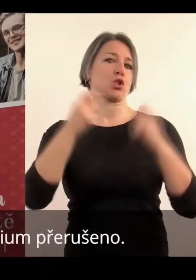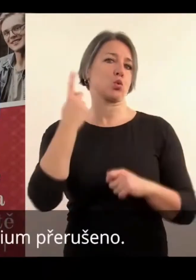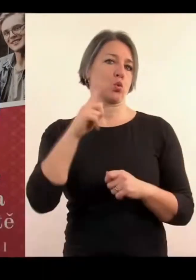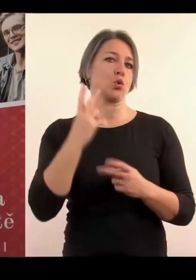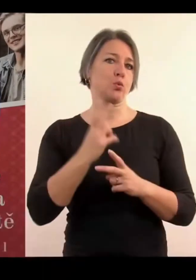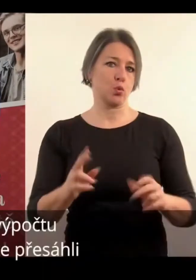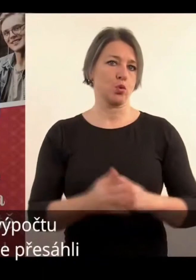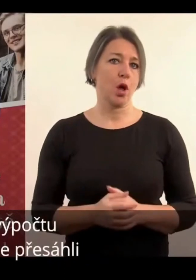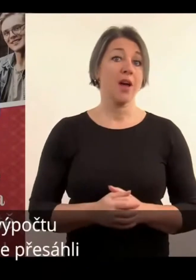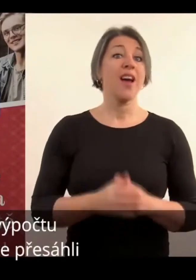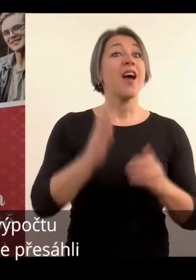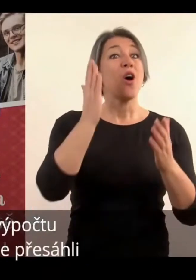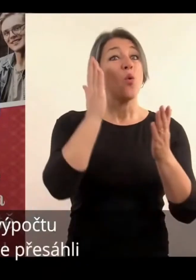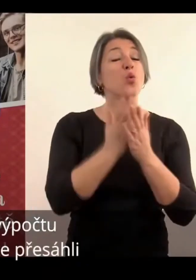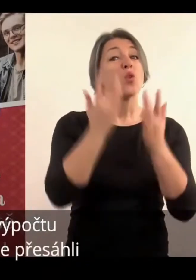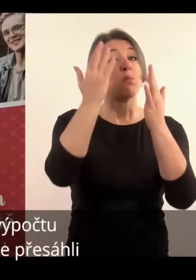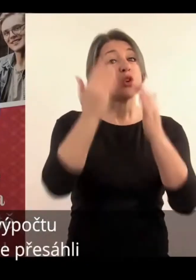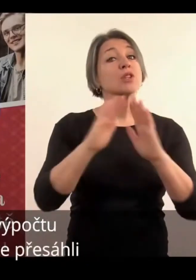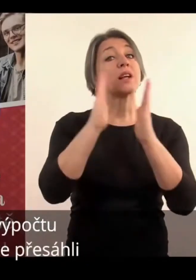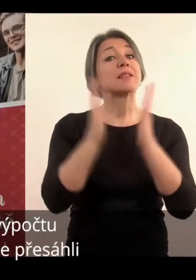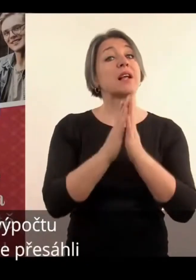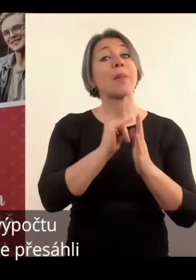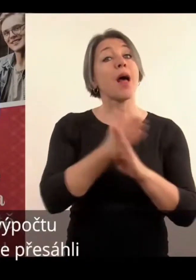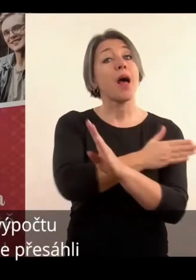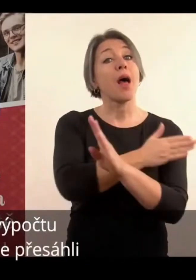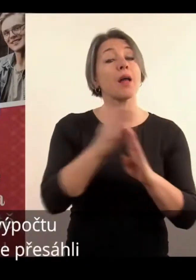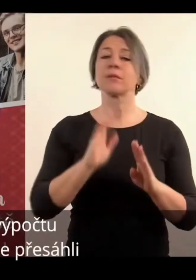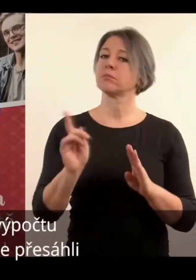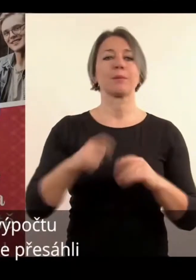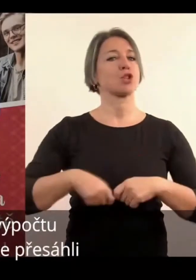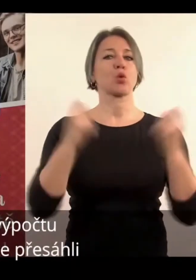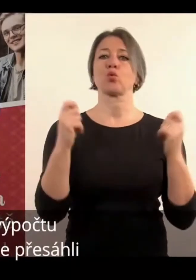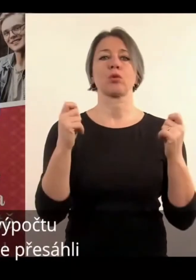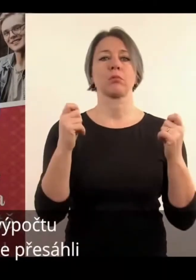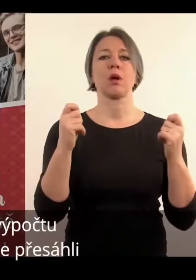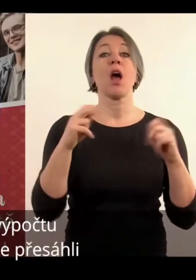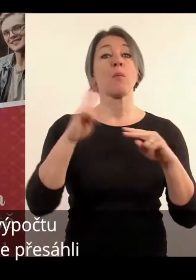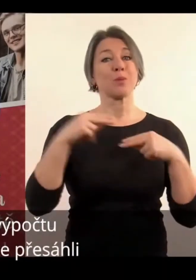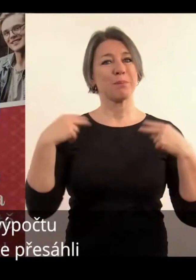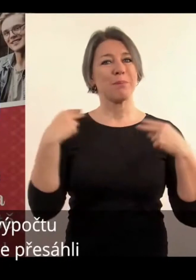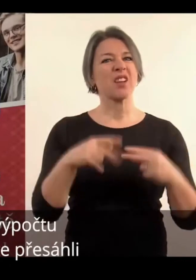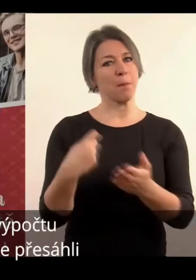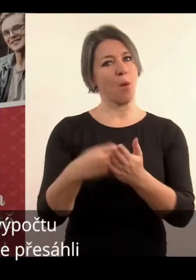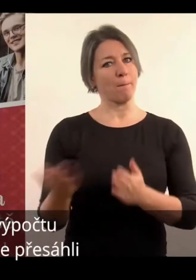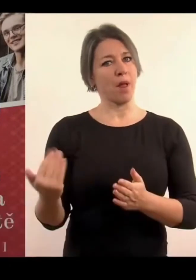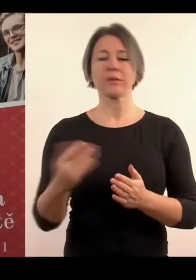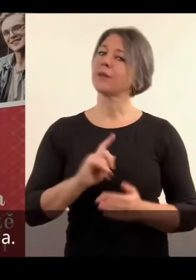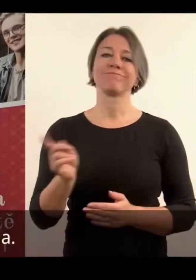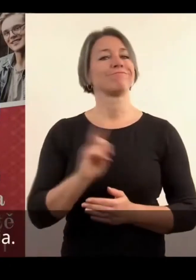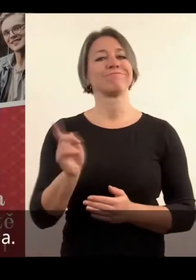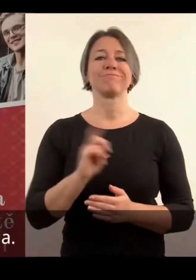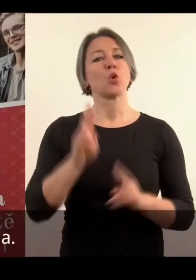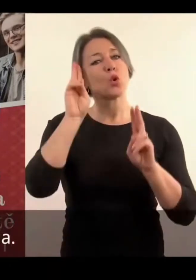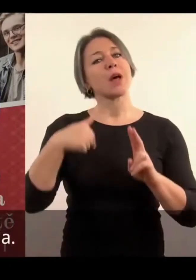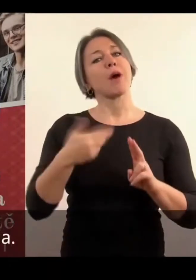Tato doba se nezapočítává do výpočtu poplatky za studium, pokud jste přestáhli do poručenou dohu